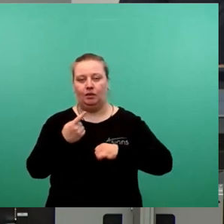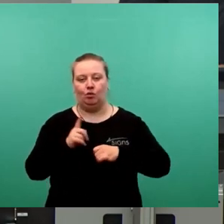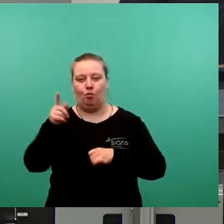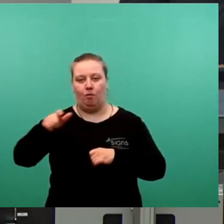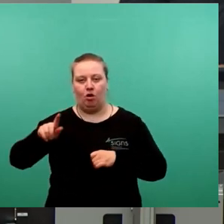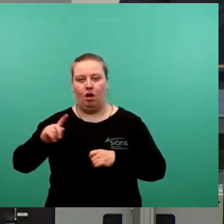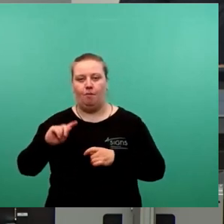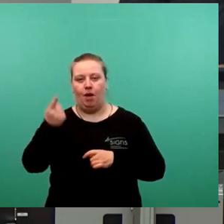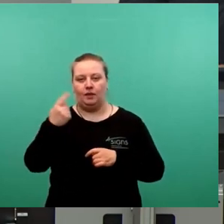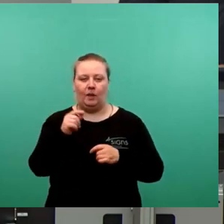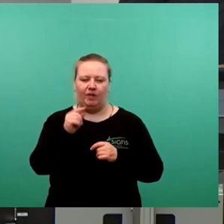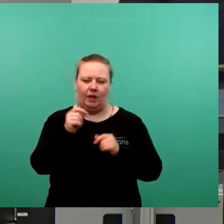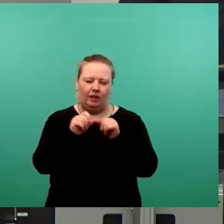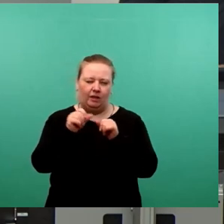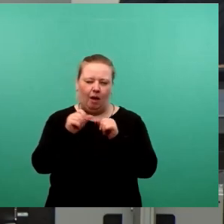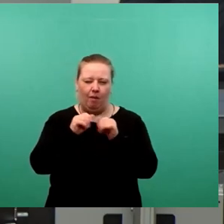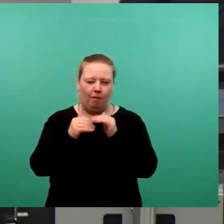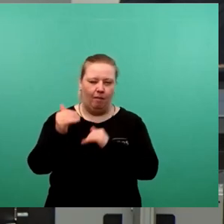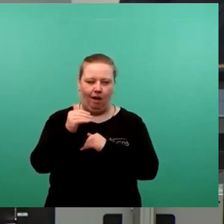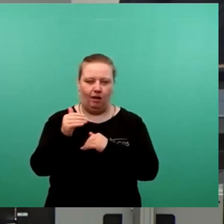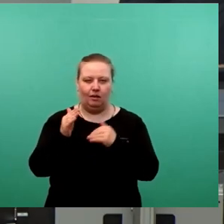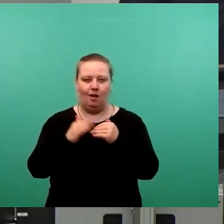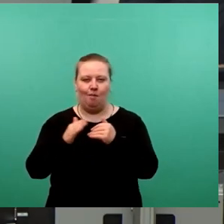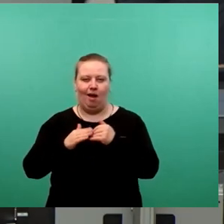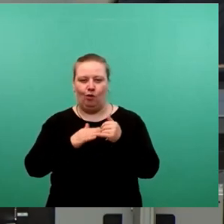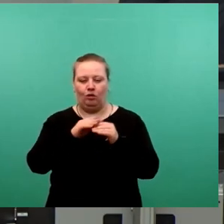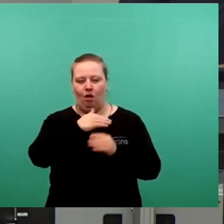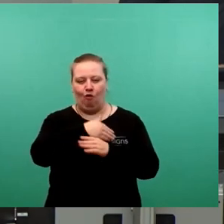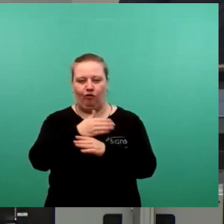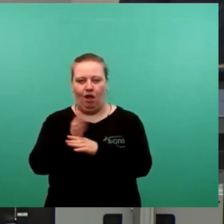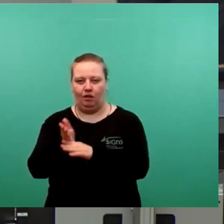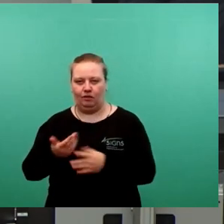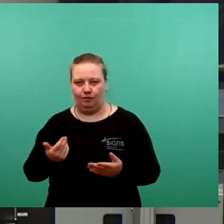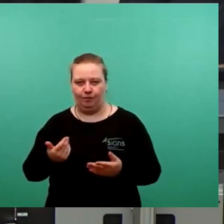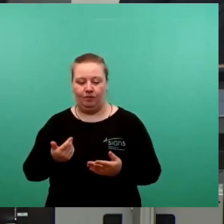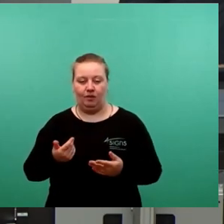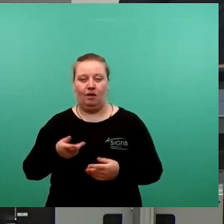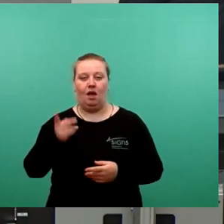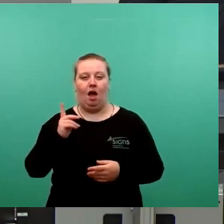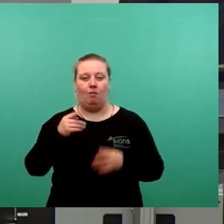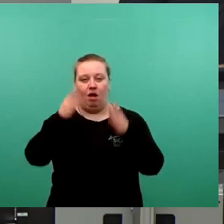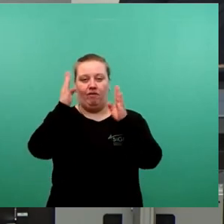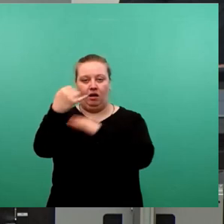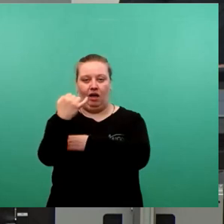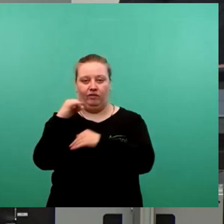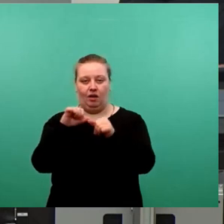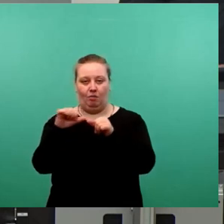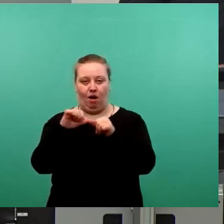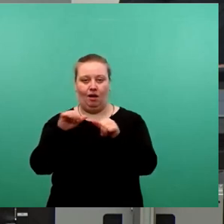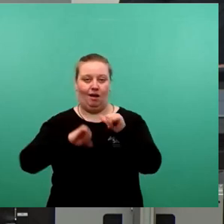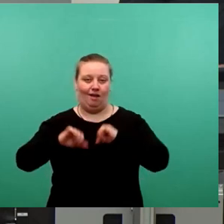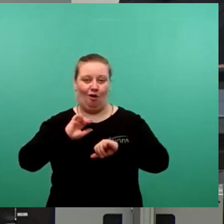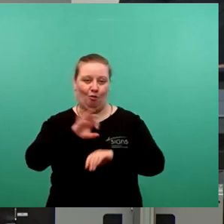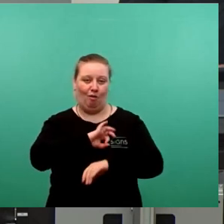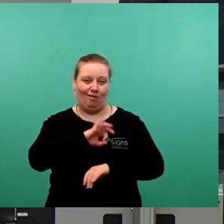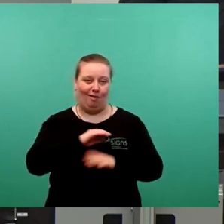hauchdünne Mehrheit im Stadtrat haben, haben die beigeordneten Stellen unter sich aufgeteilt. Jedoch greift der Fachkräftemangel auch bei den genannten Parteien immer stärker